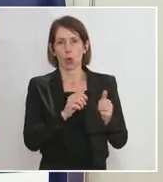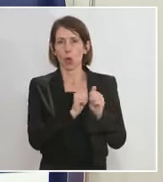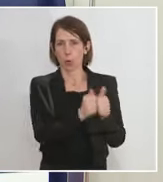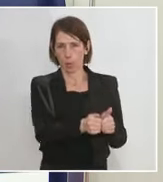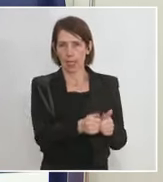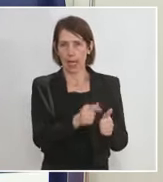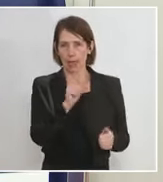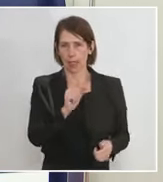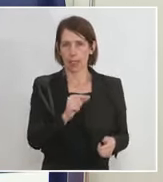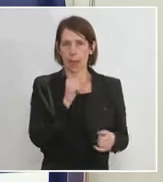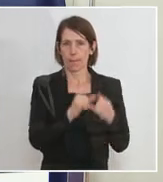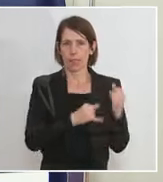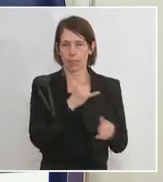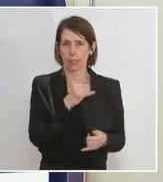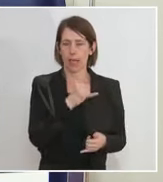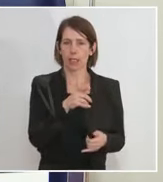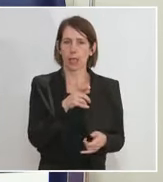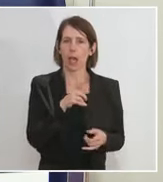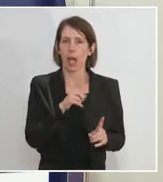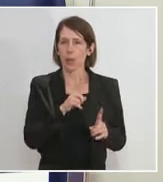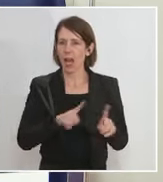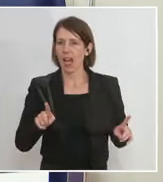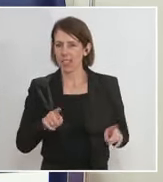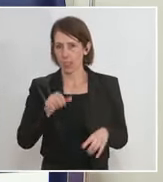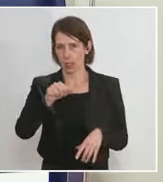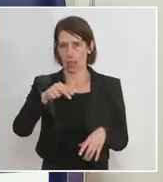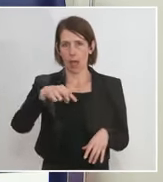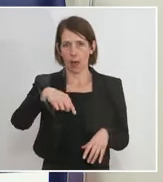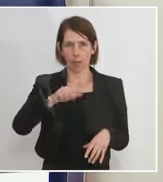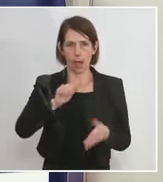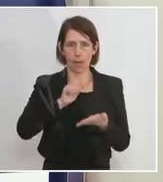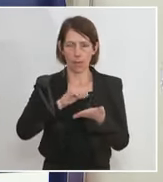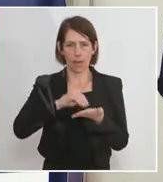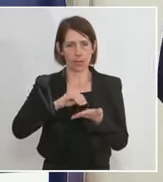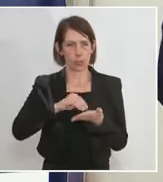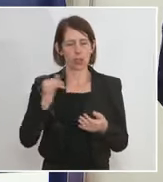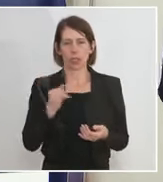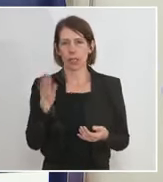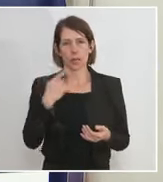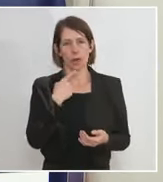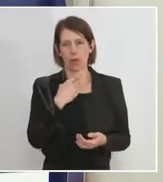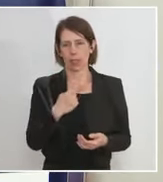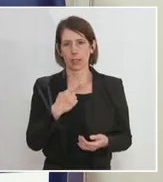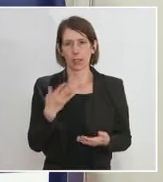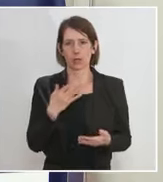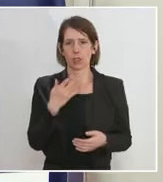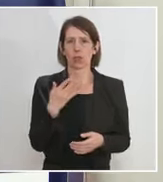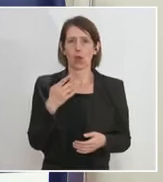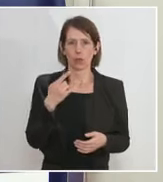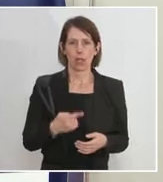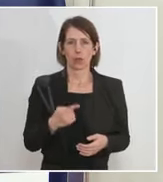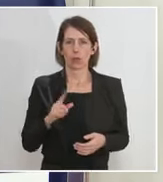alle anderen Pressemeldungen, alle anderen Apermeldungen sind eindeutig. Es war hier immer die Rede von 5.000